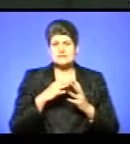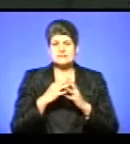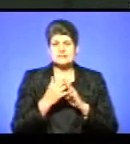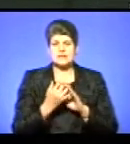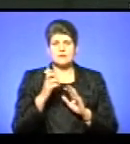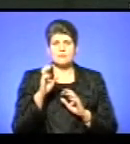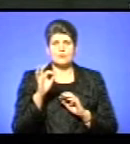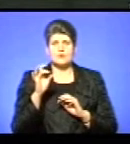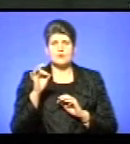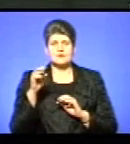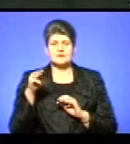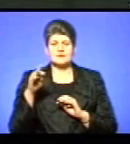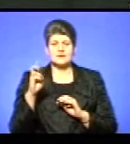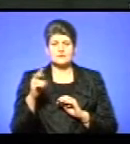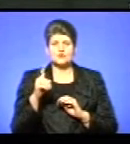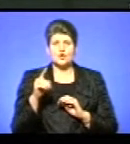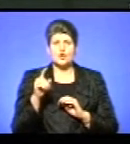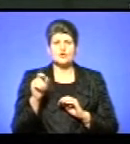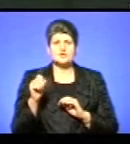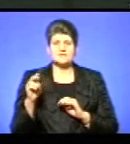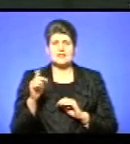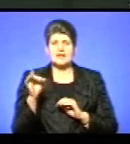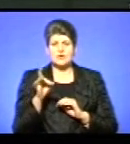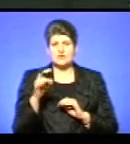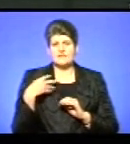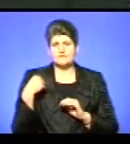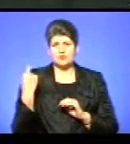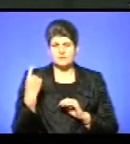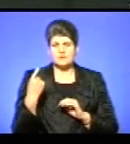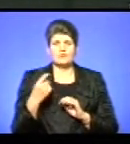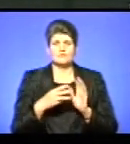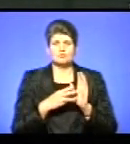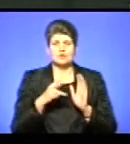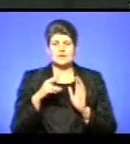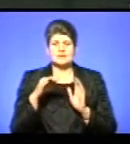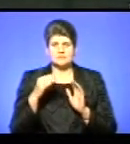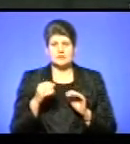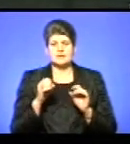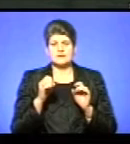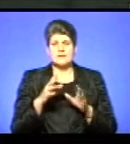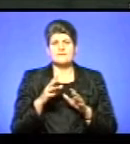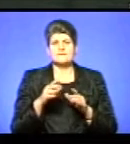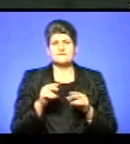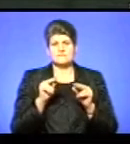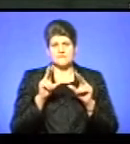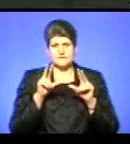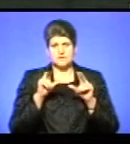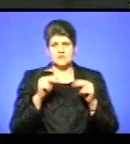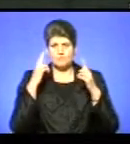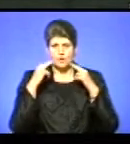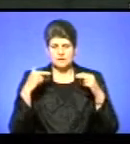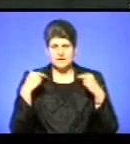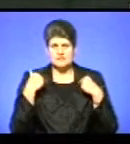Золочівського району Львівської області. 8 листопада 1971 року склав вічні монаші обіти З виходом